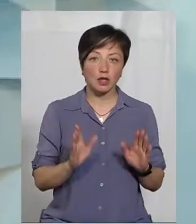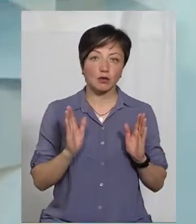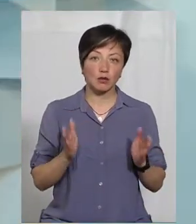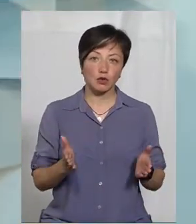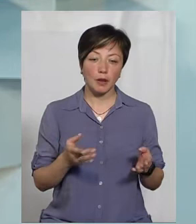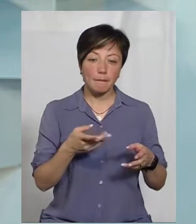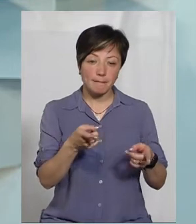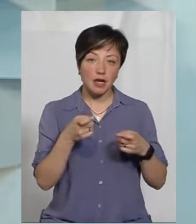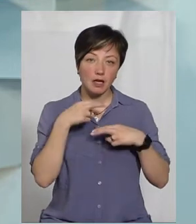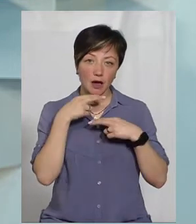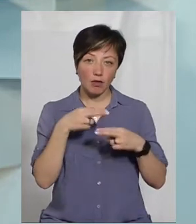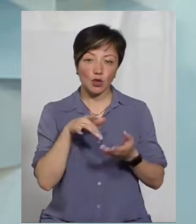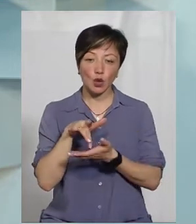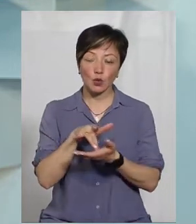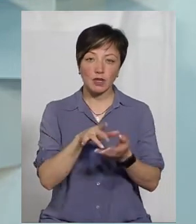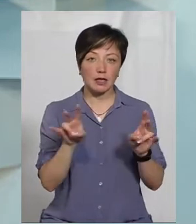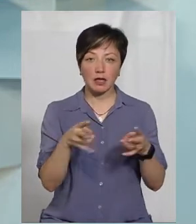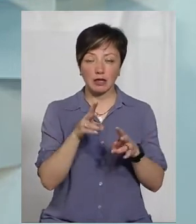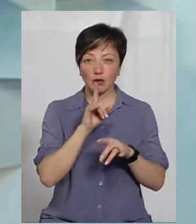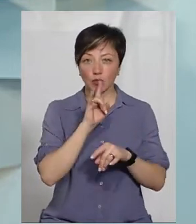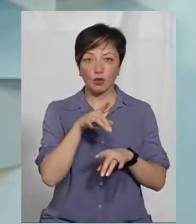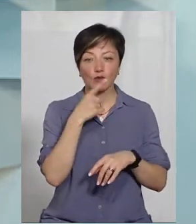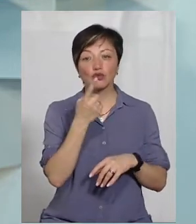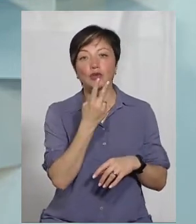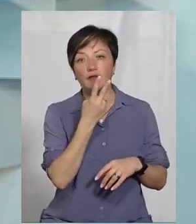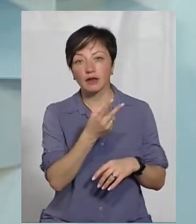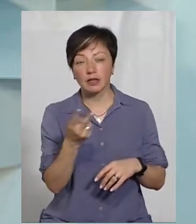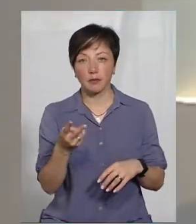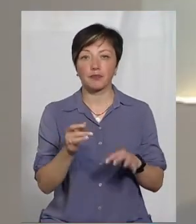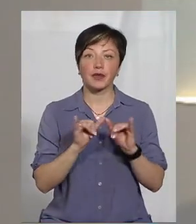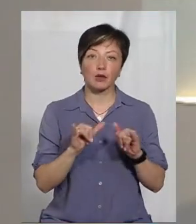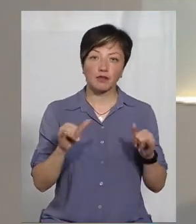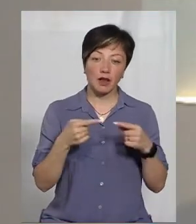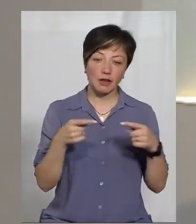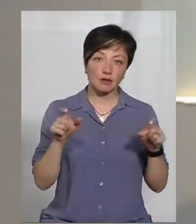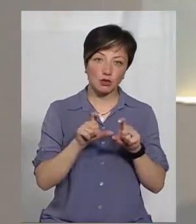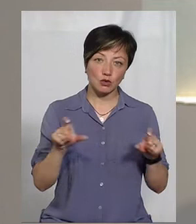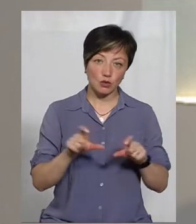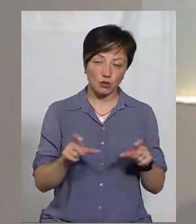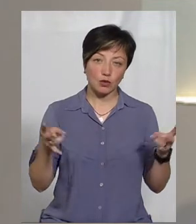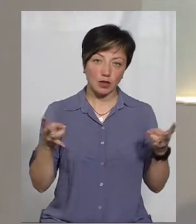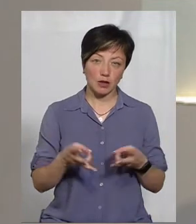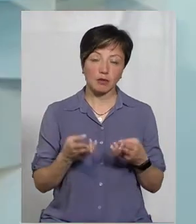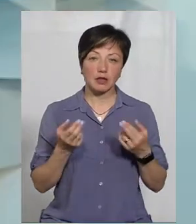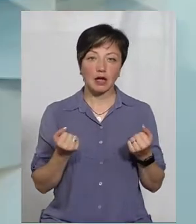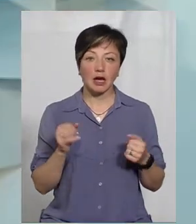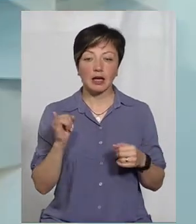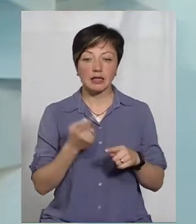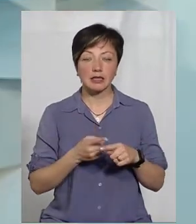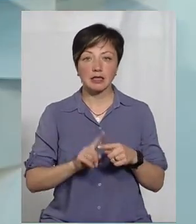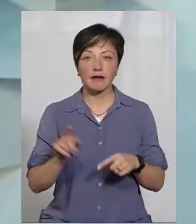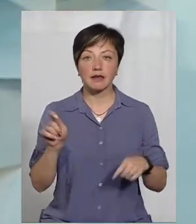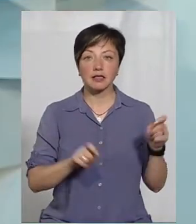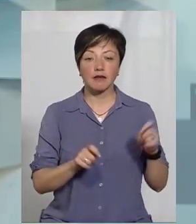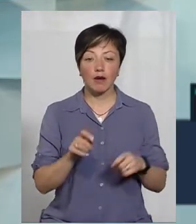притягувати до себе туристів і не будуть казати, що там дивитися. Тобто там розвивати інфраструктуру, певно, треба. Так, ось саме цей